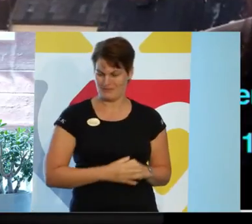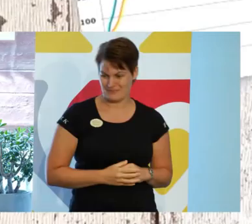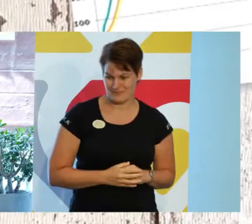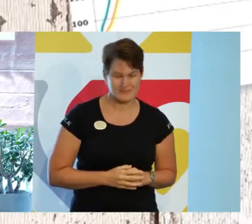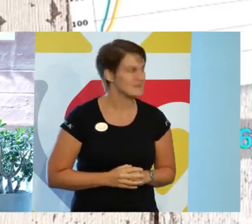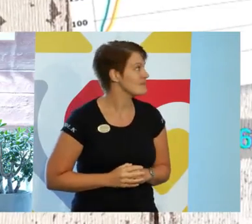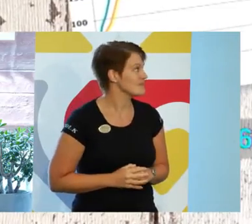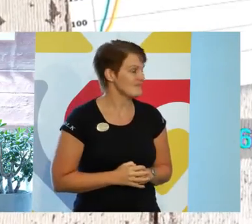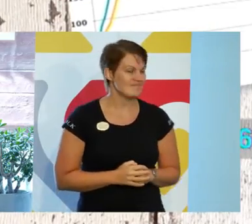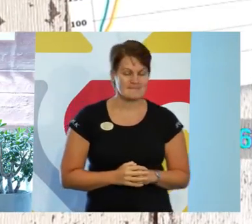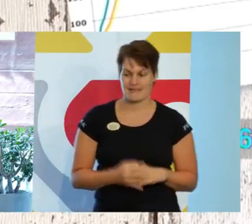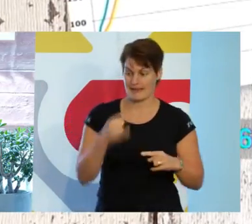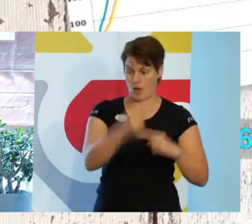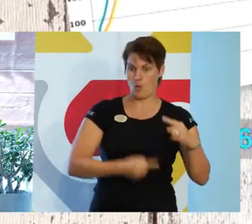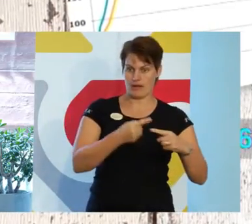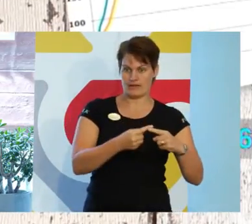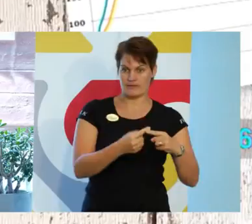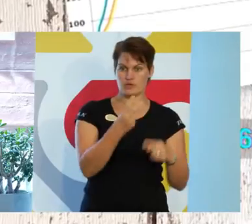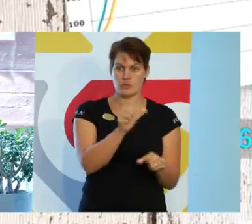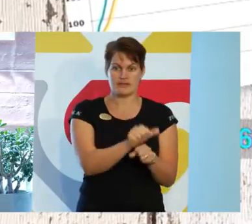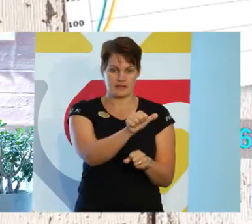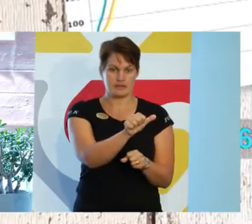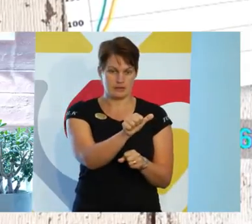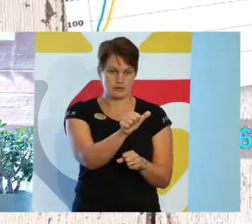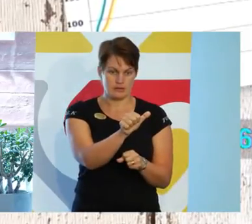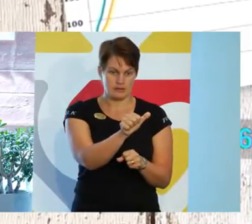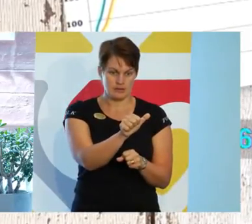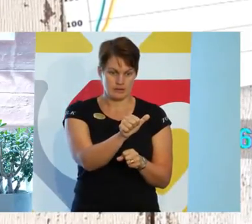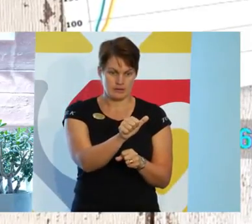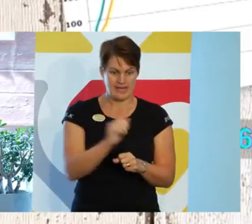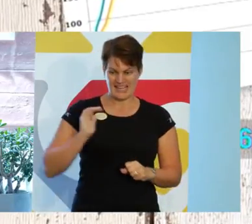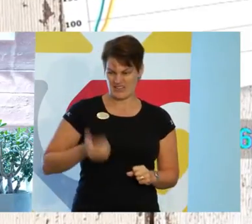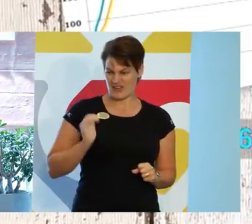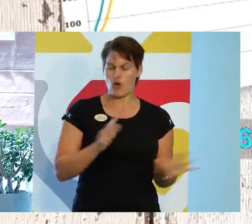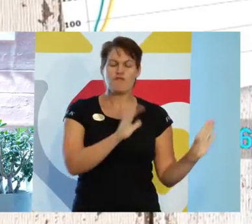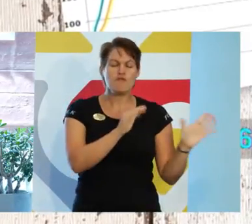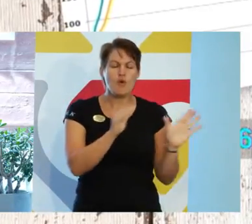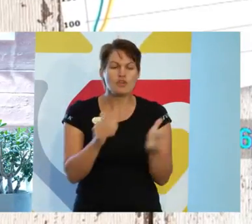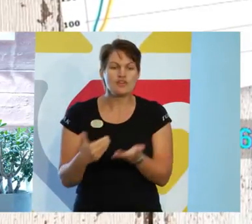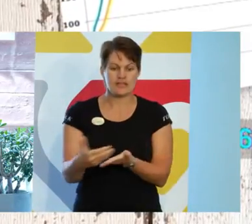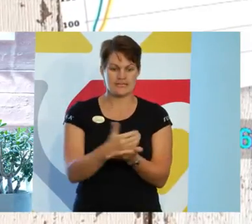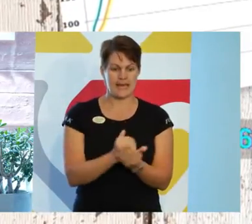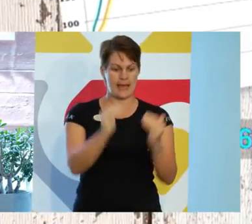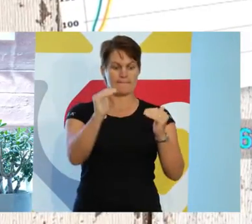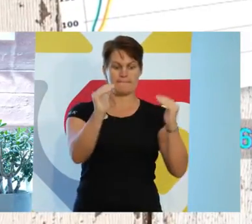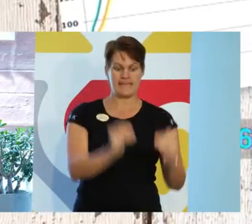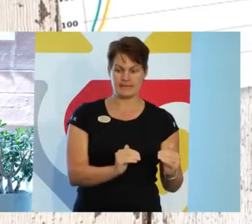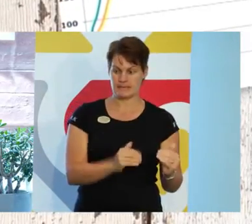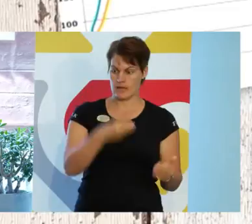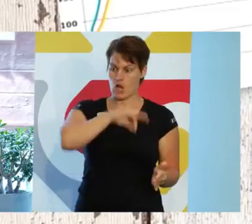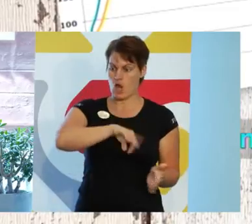Det här året 2016 tjänade kvinnor fortfarande mindre än män.